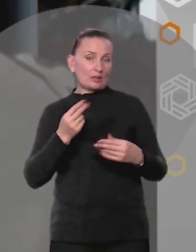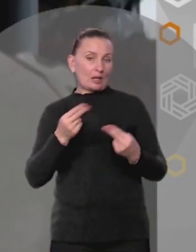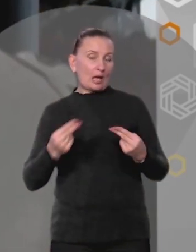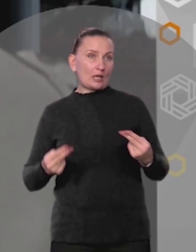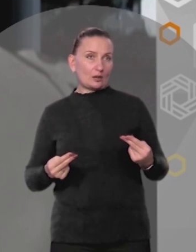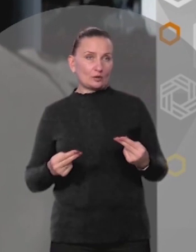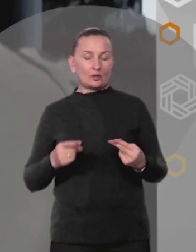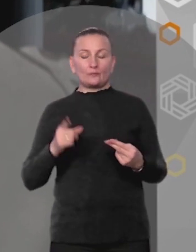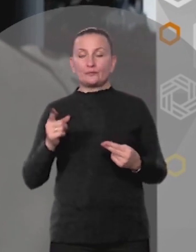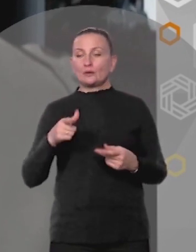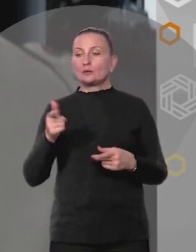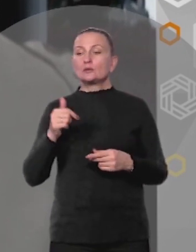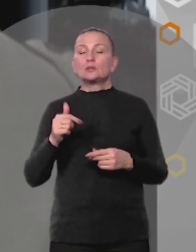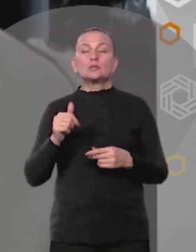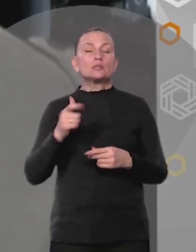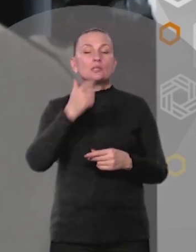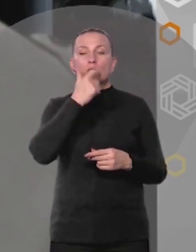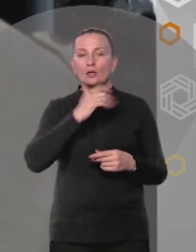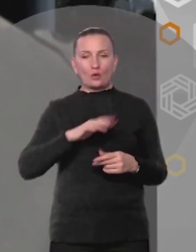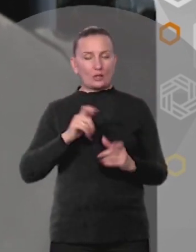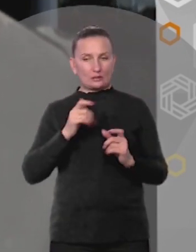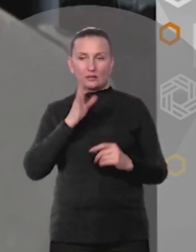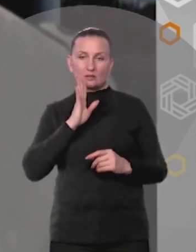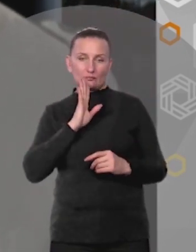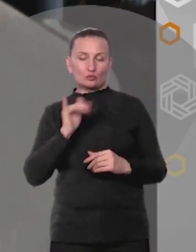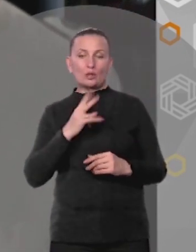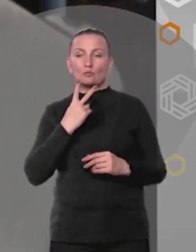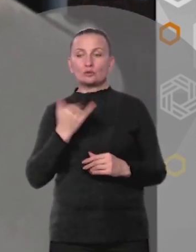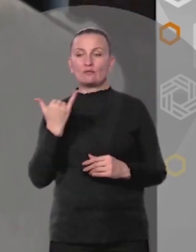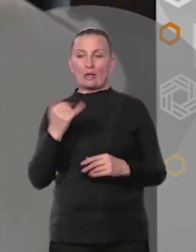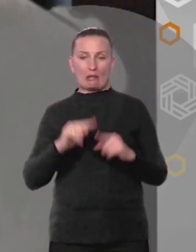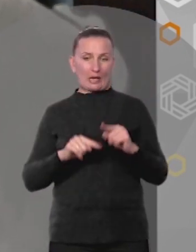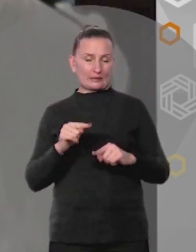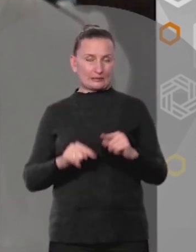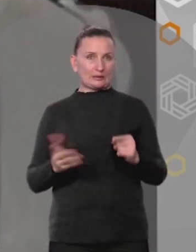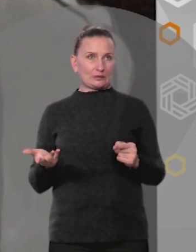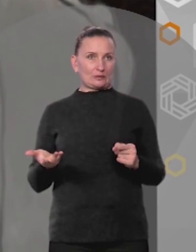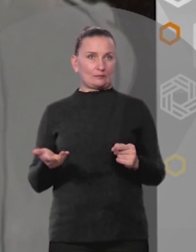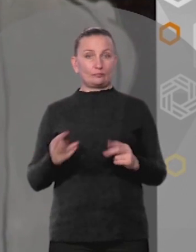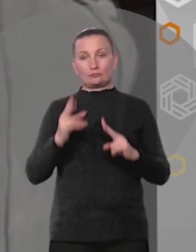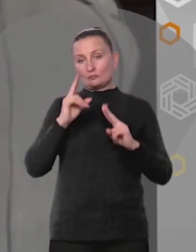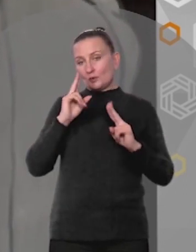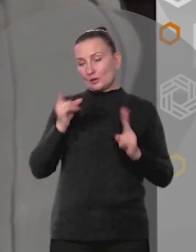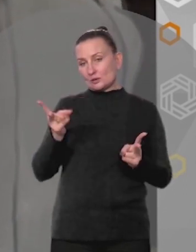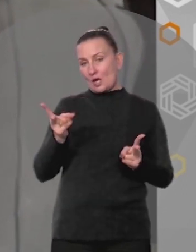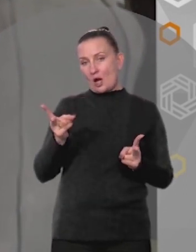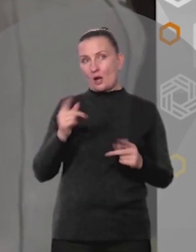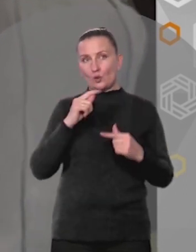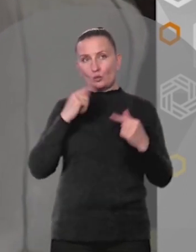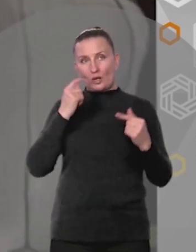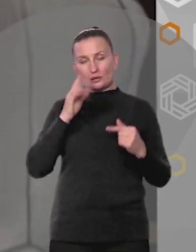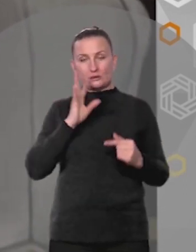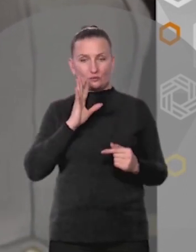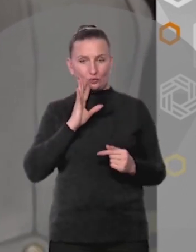самая неряшливая девочка Во всей школе, ворчали учителя Куда смотрят твои родители? Не знаю Улыбалась